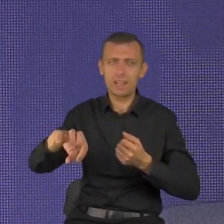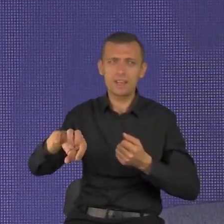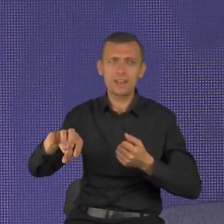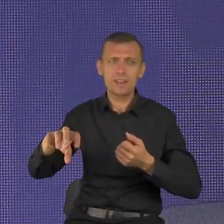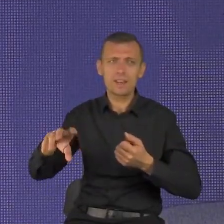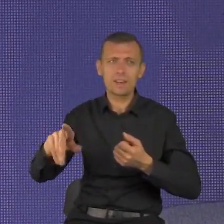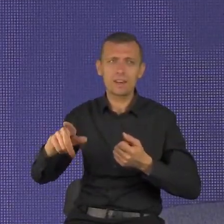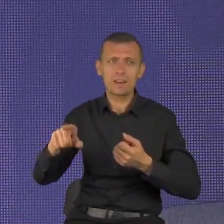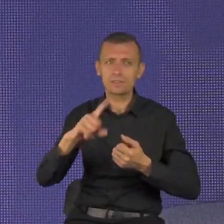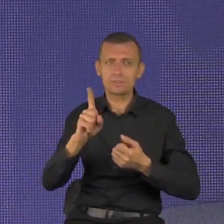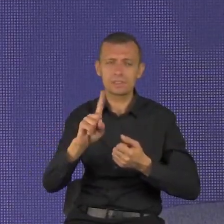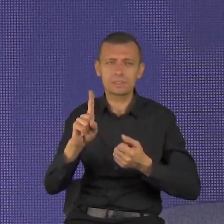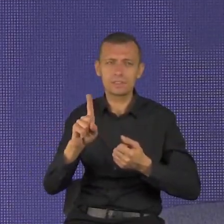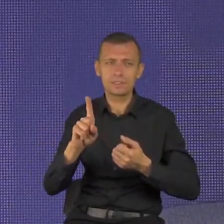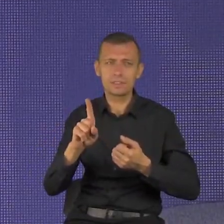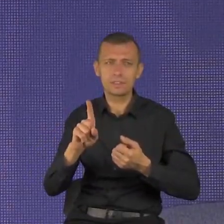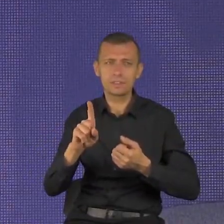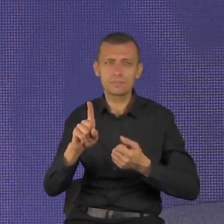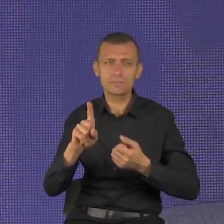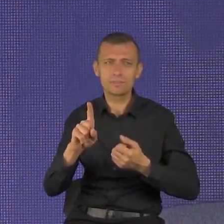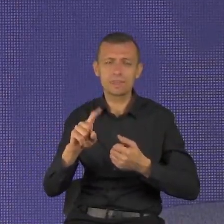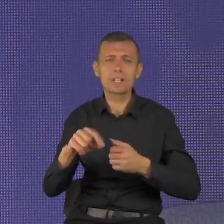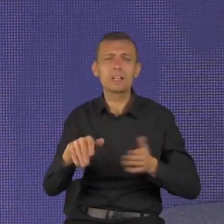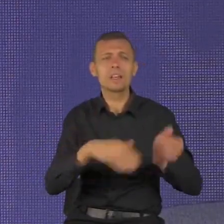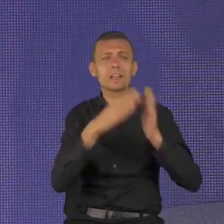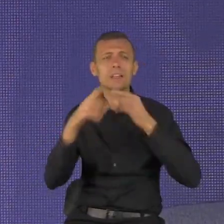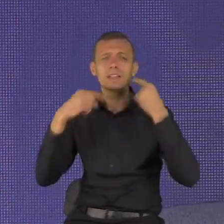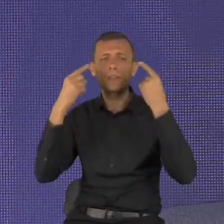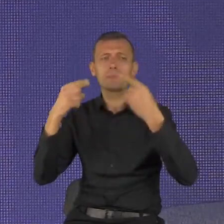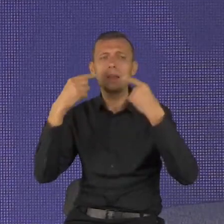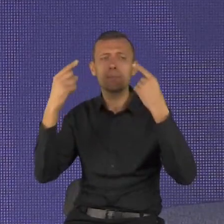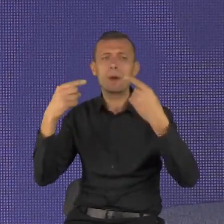robię więcej, czuję się bardziej wartościowy.